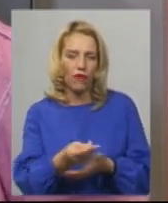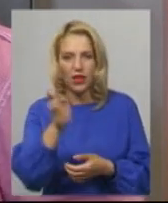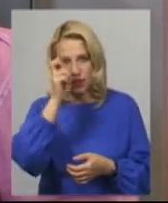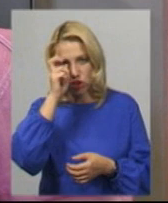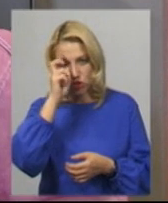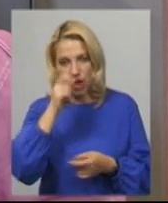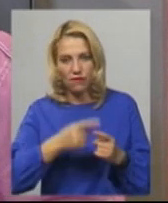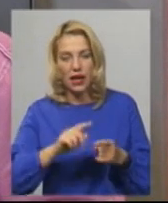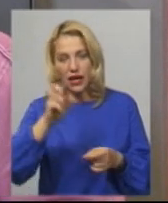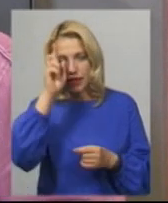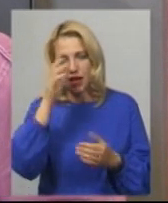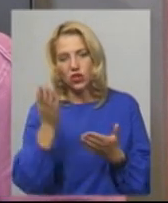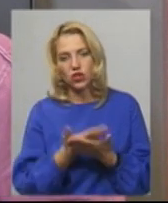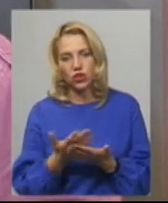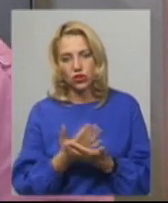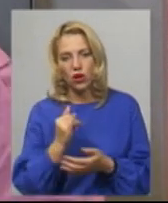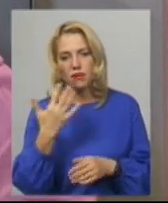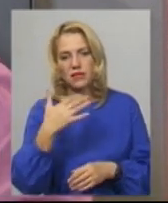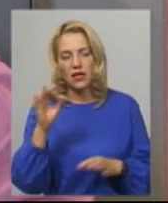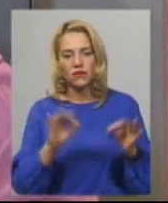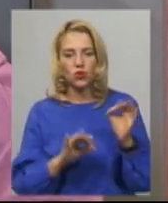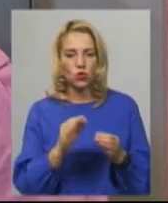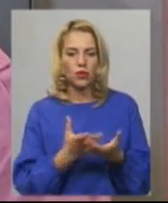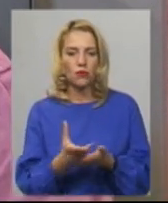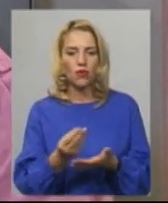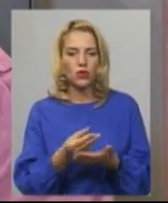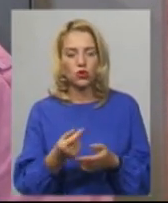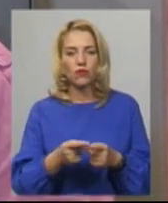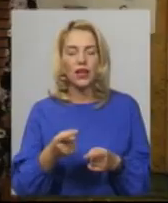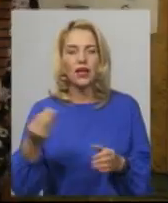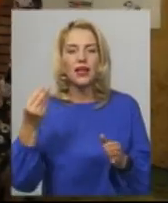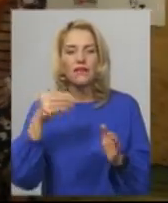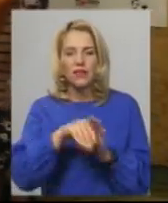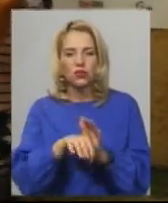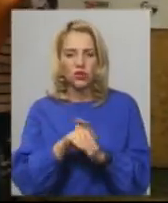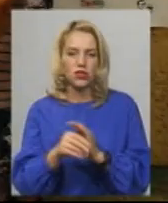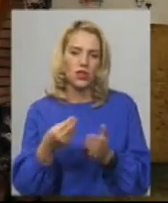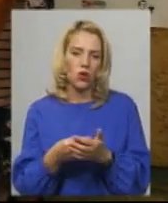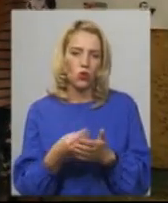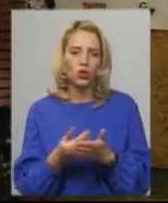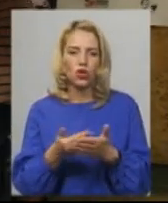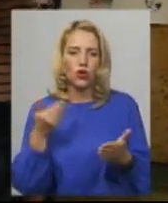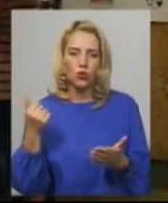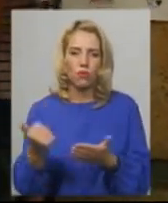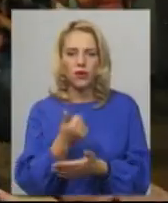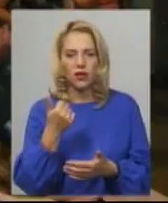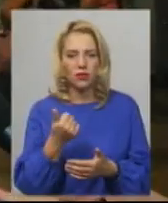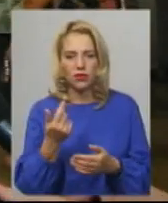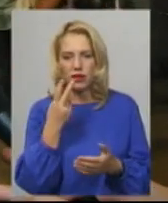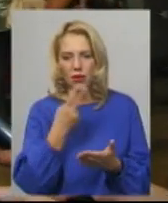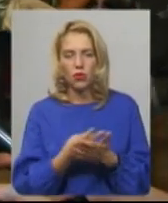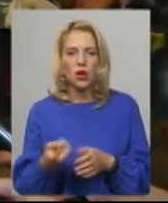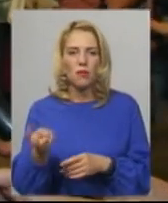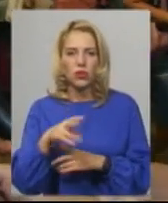держкіно, і 50% – це інвесторські кошти. На допрем'єрний показ прийшов і хмельничанин Кузьма